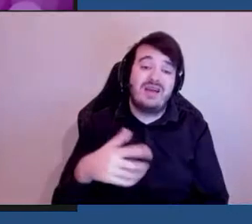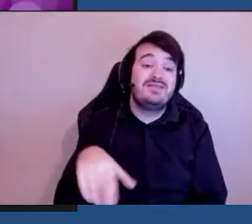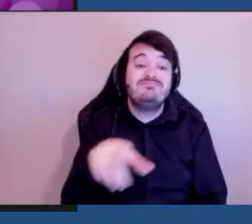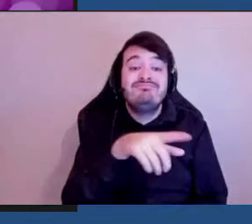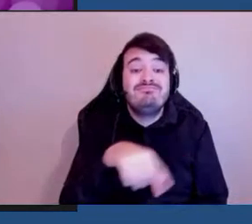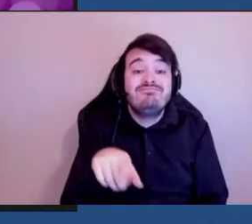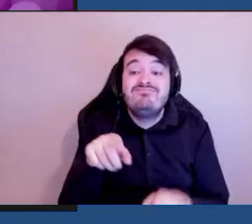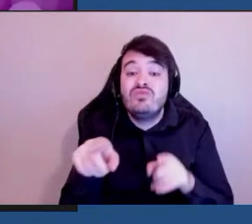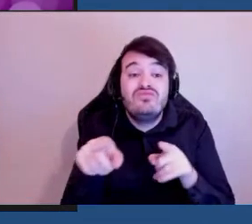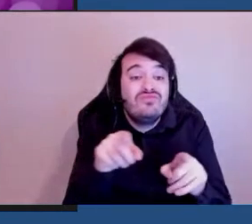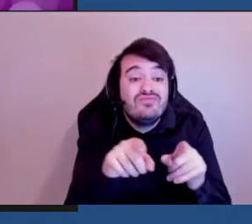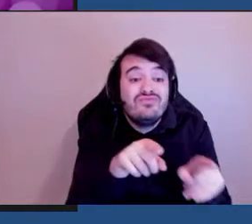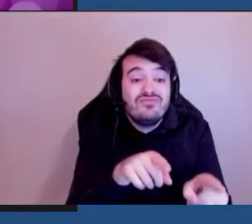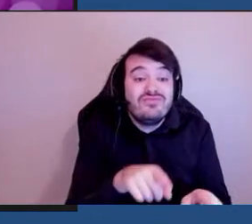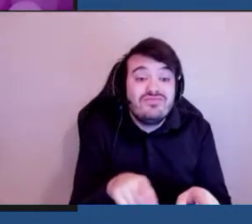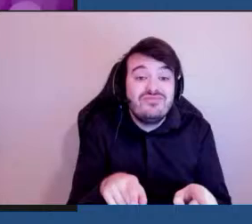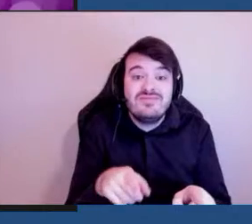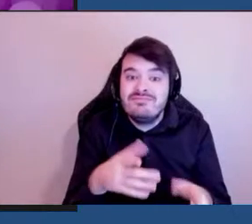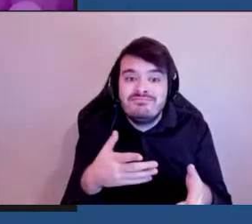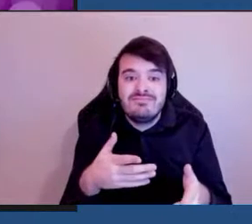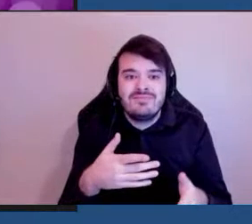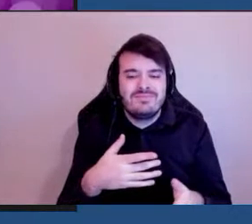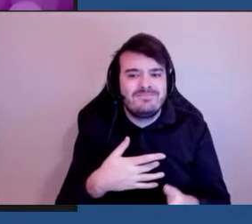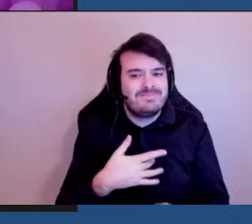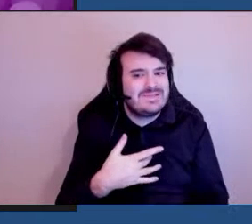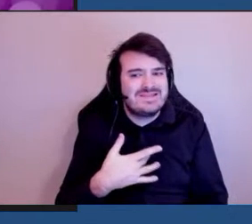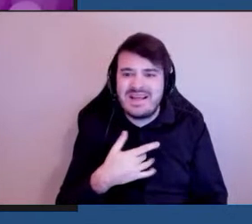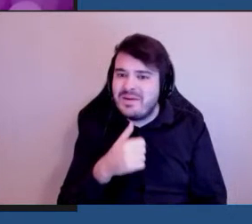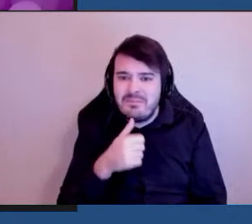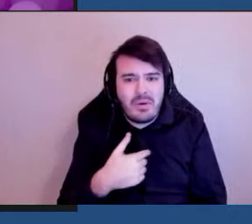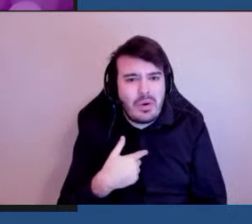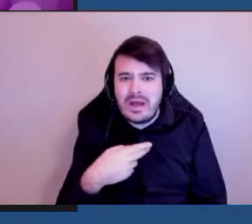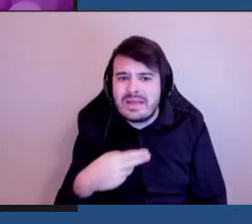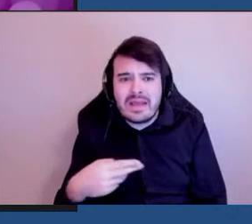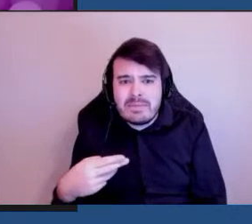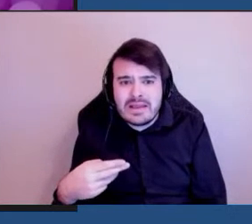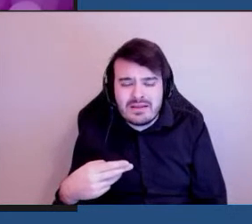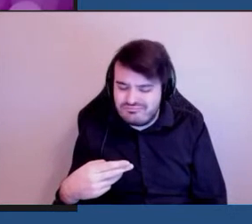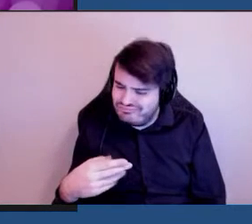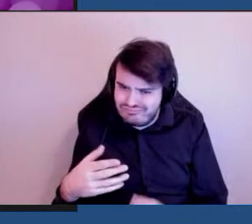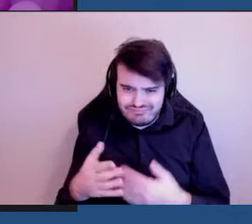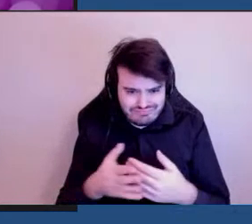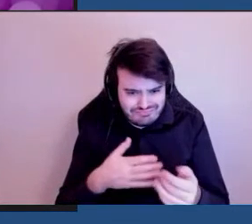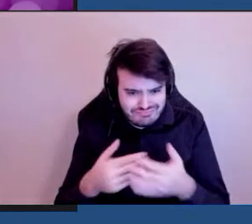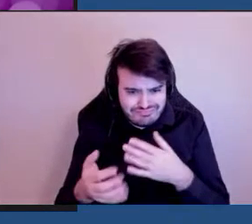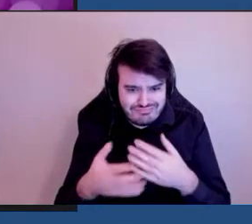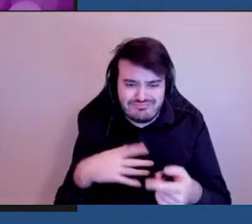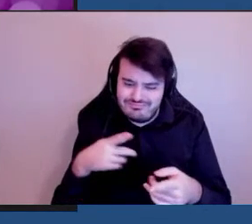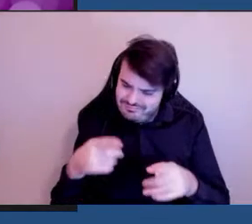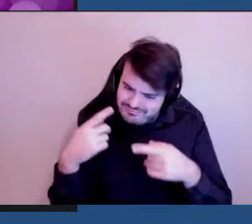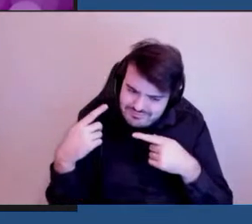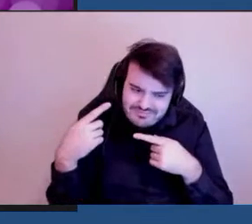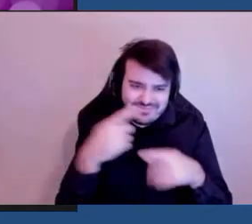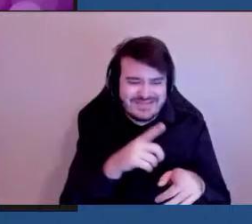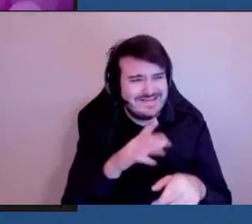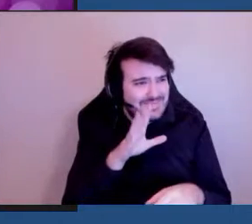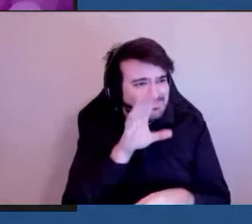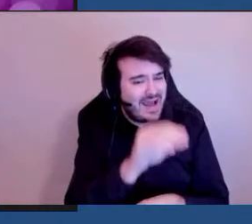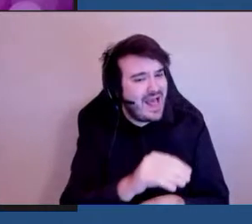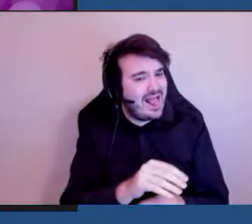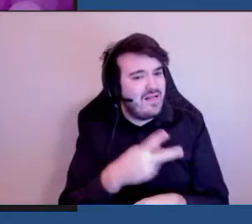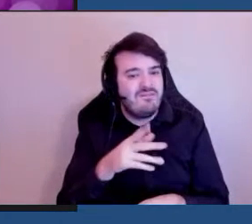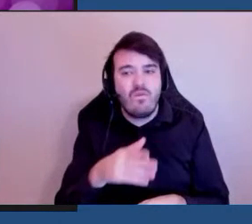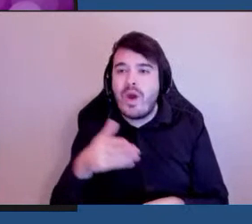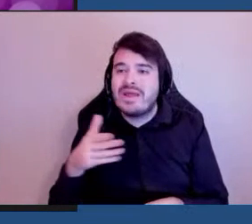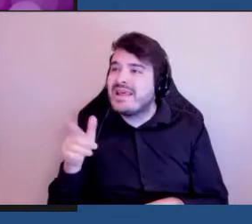'entre vous qui n'êtes pas handicapés d'aller parler à vos